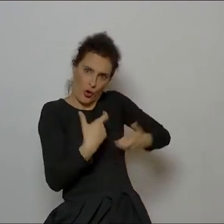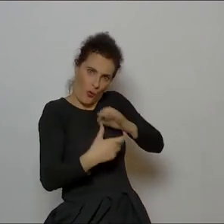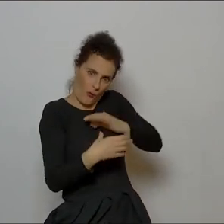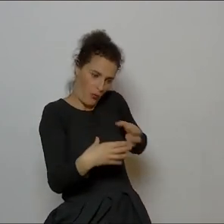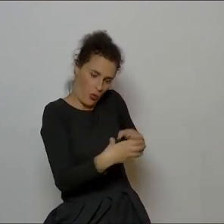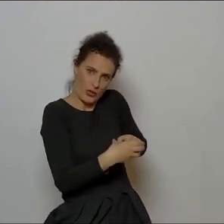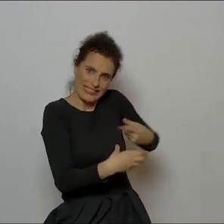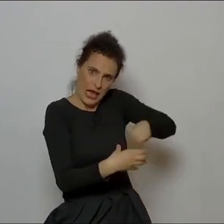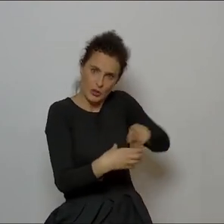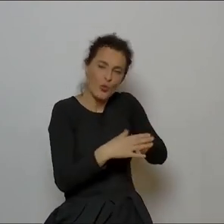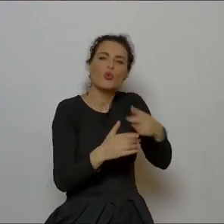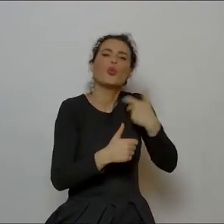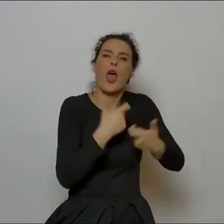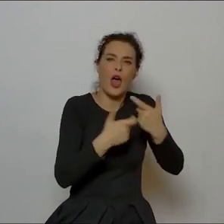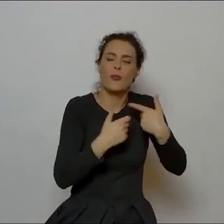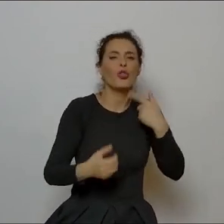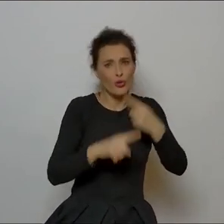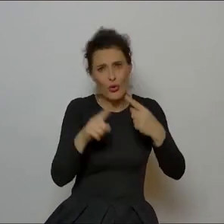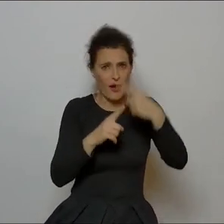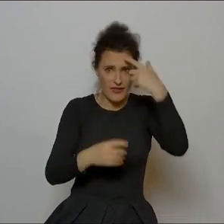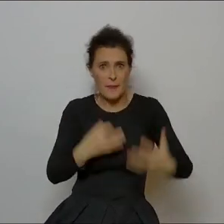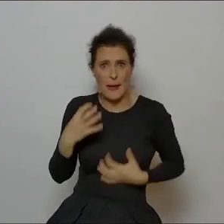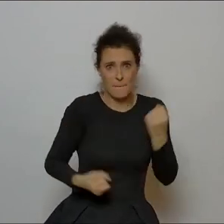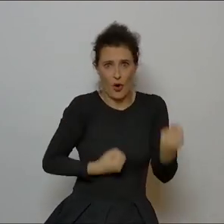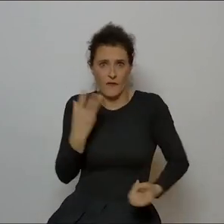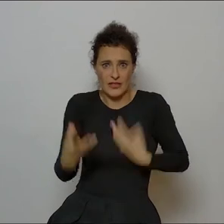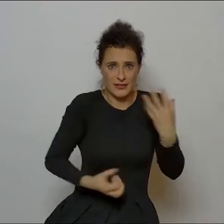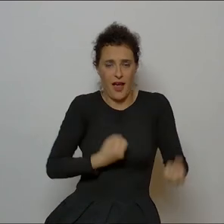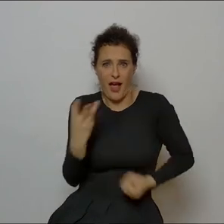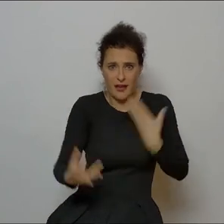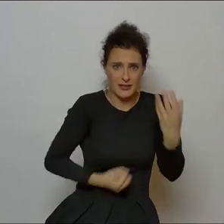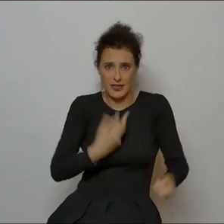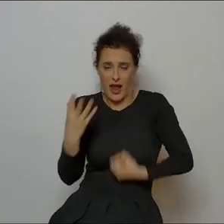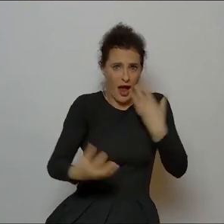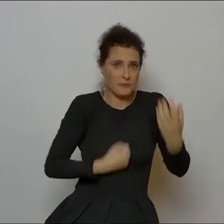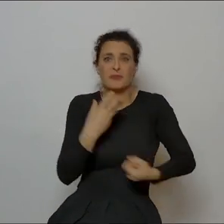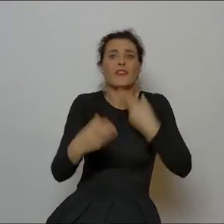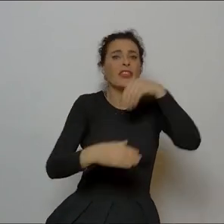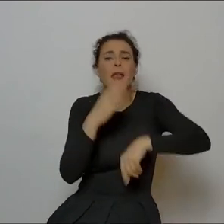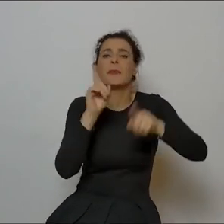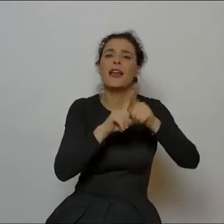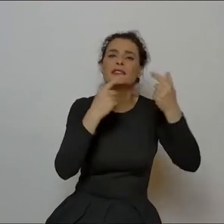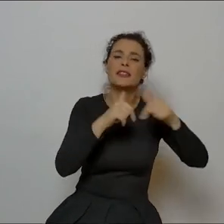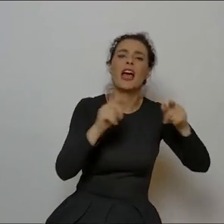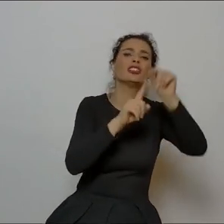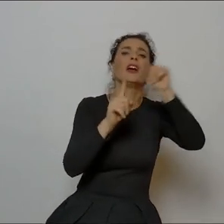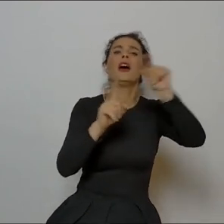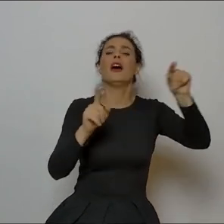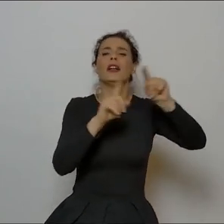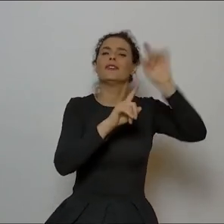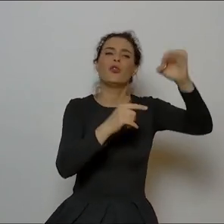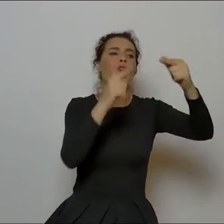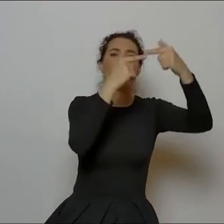to jest w dużej mierze improwizacja i często fraza literacka daje